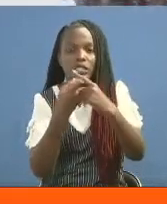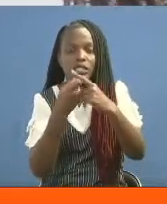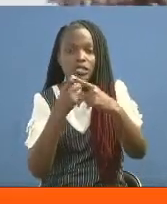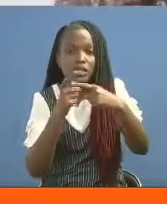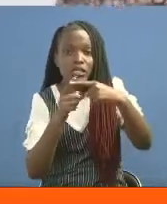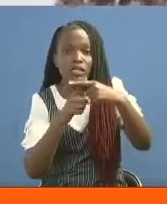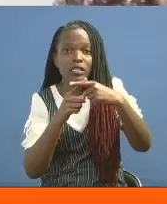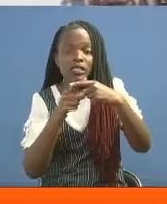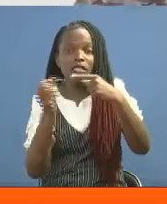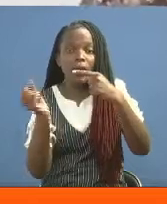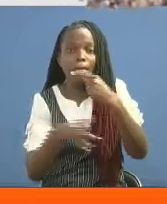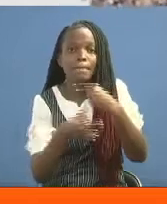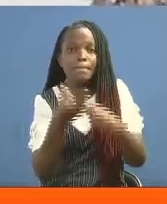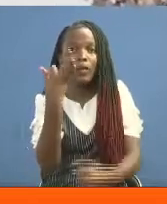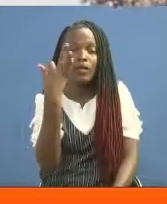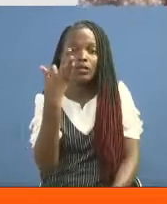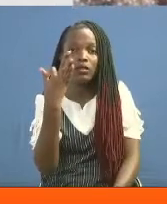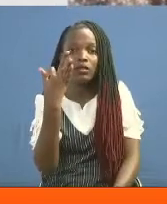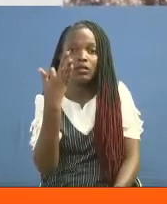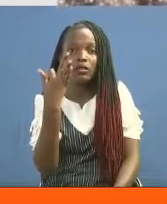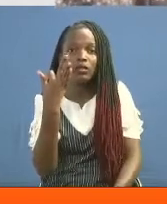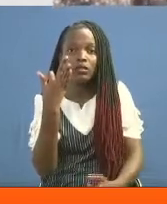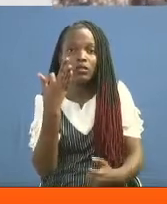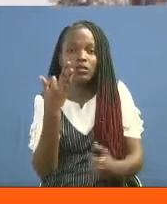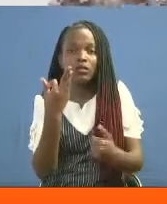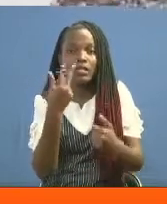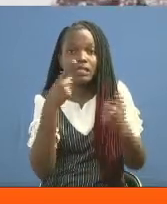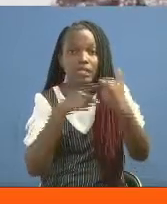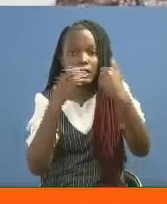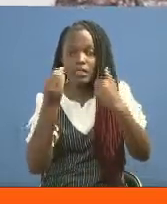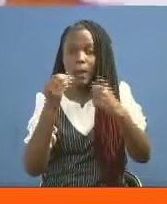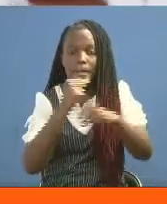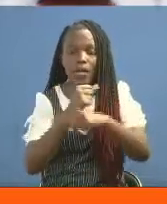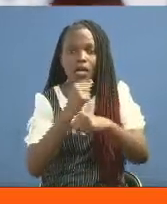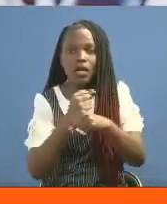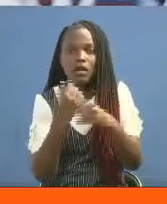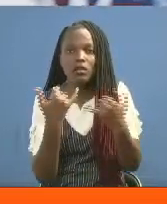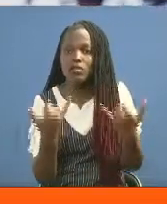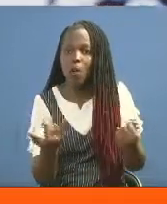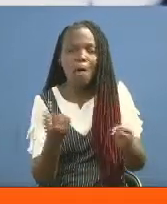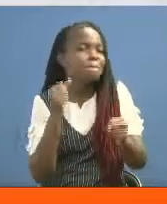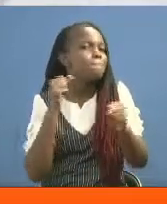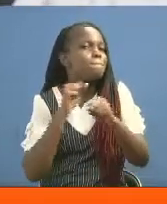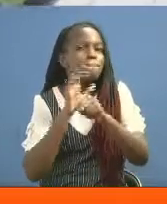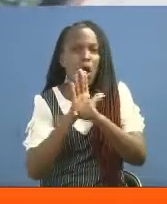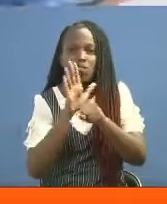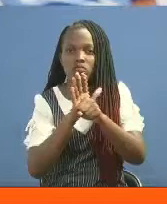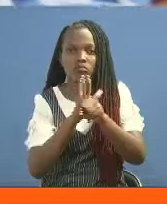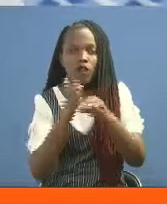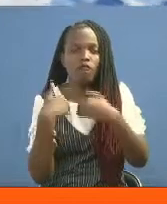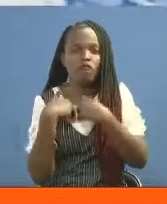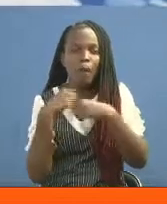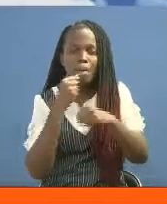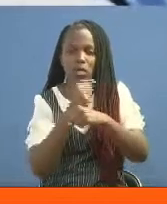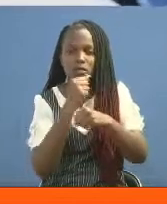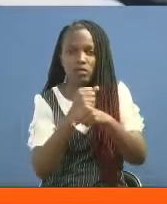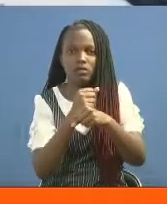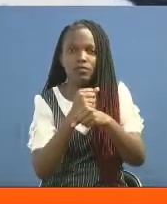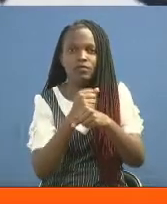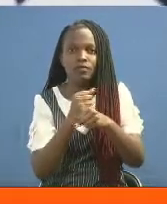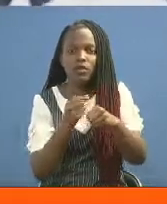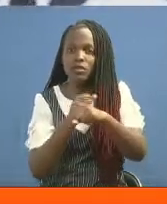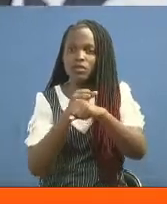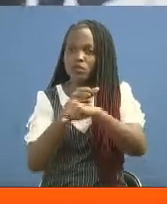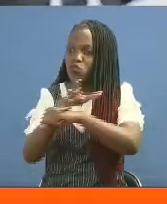we've been making 60, 66, up to now we've been making 60. So we've made a lot of masks, I can't tell the exact number. The day we supply in the